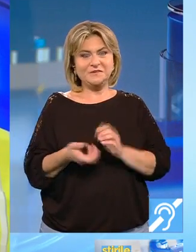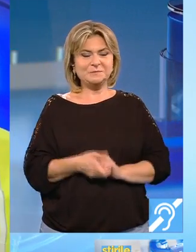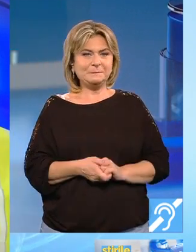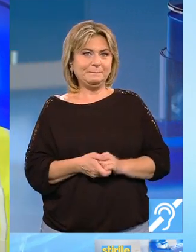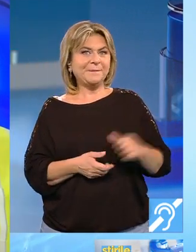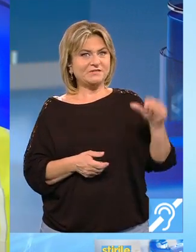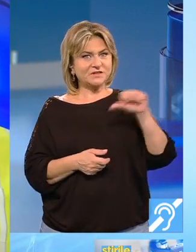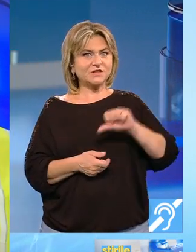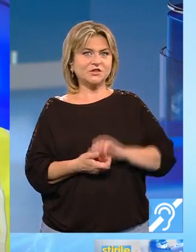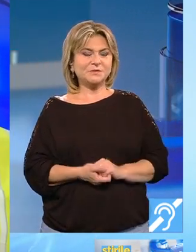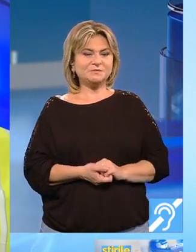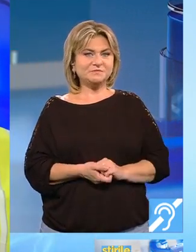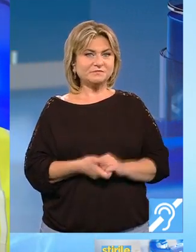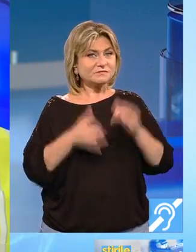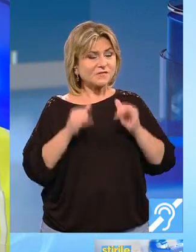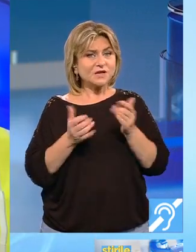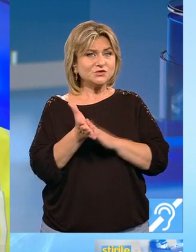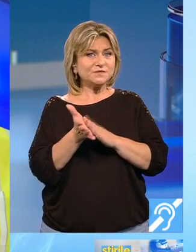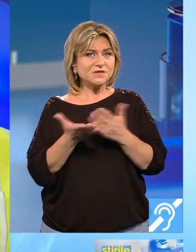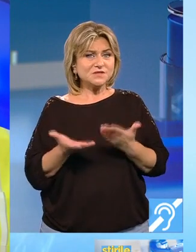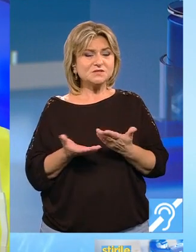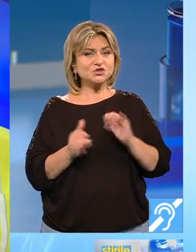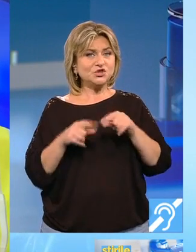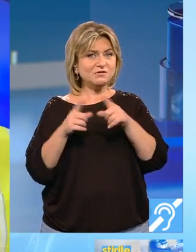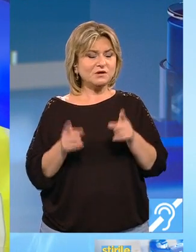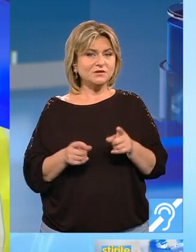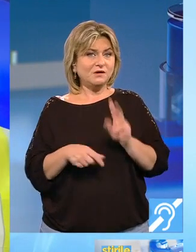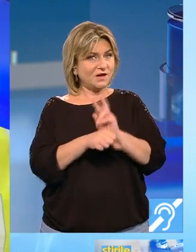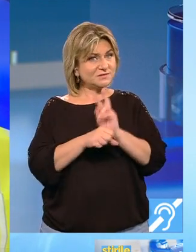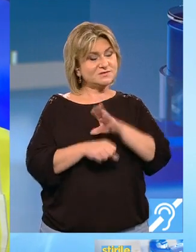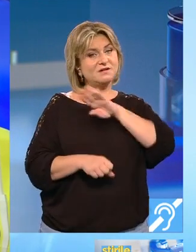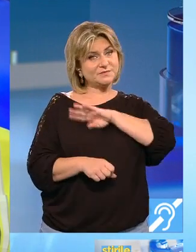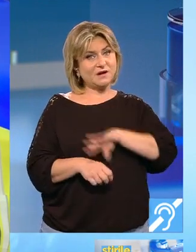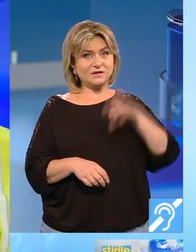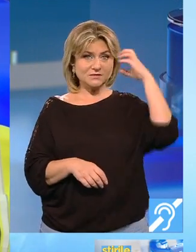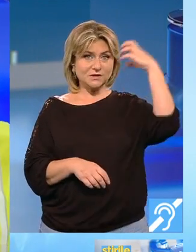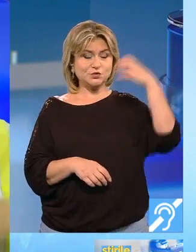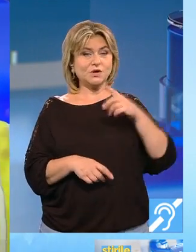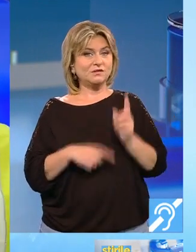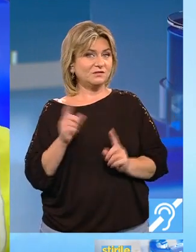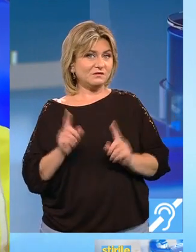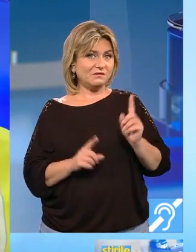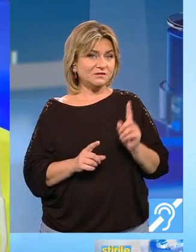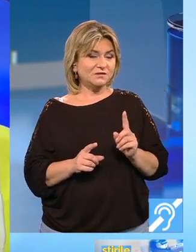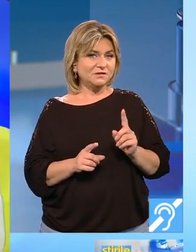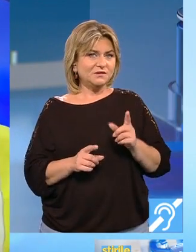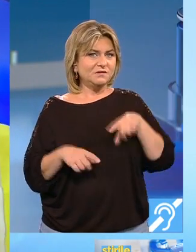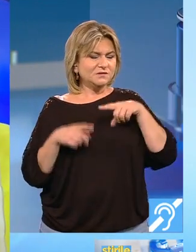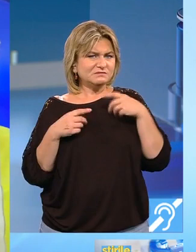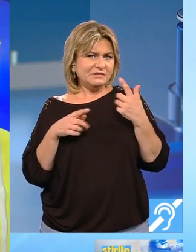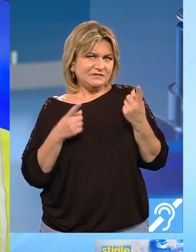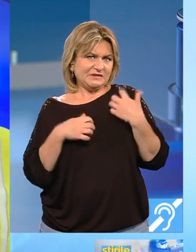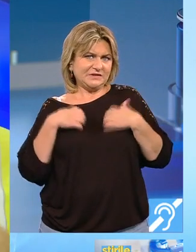Vărsătorii. Astăzi își dovedesc și ei prudența, răbdarea, înțelepciunea, chiar dacă devine să se